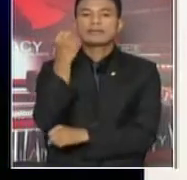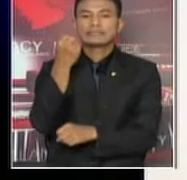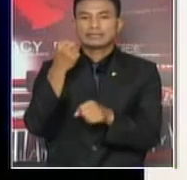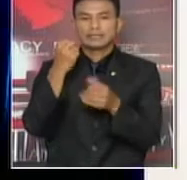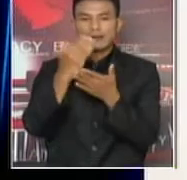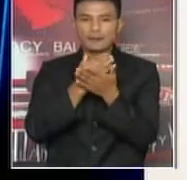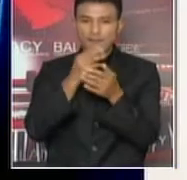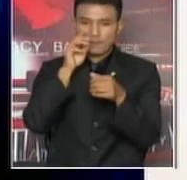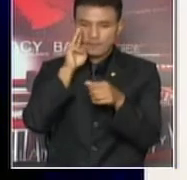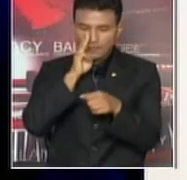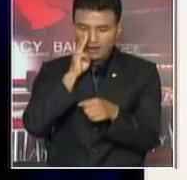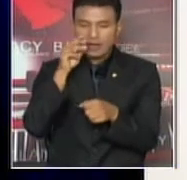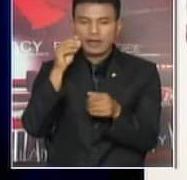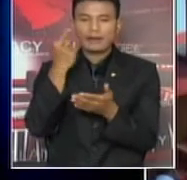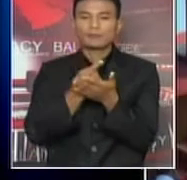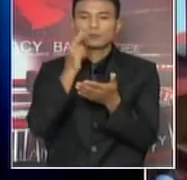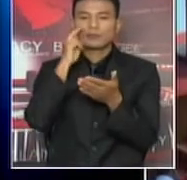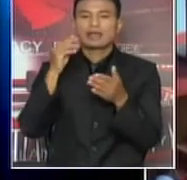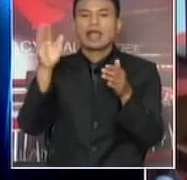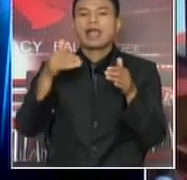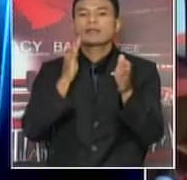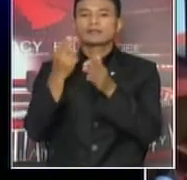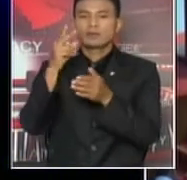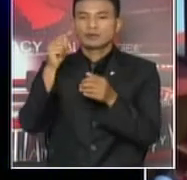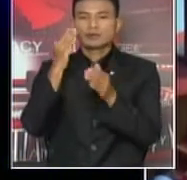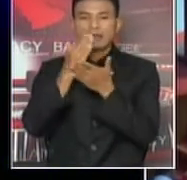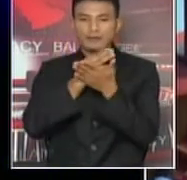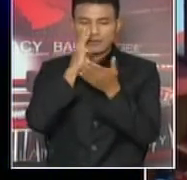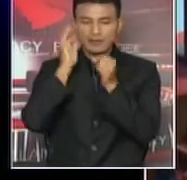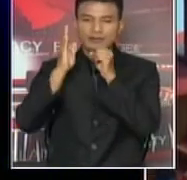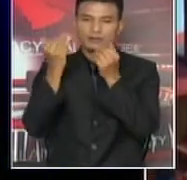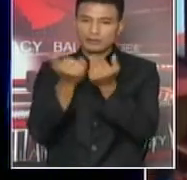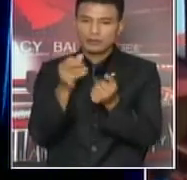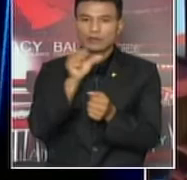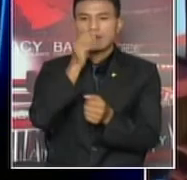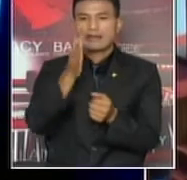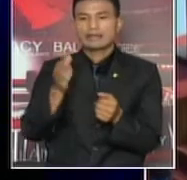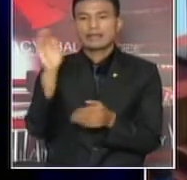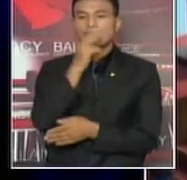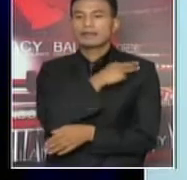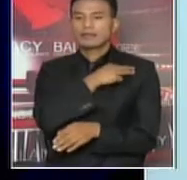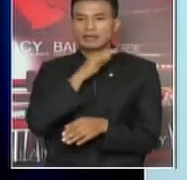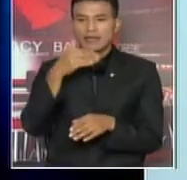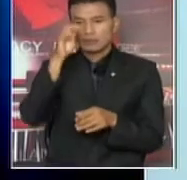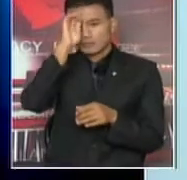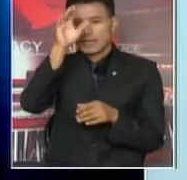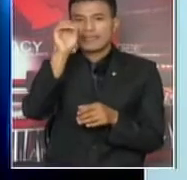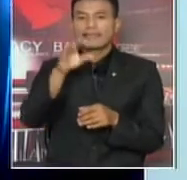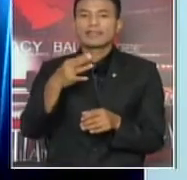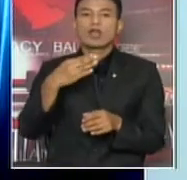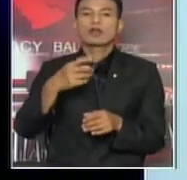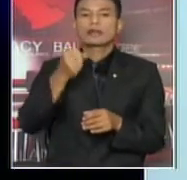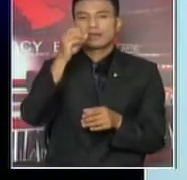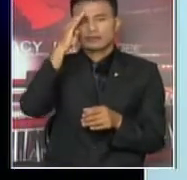कारेरा काटपार्णों मा आयोजेत कारेक्रम लाई सम्भोधन गर्दै वहाले नागरिक लाई सुचना दिने हक्लाई सम्मिधानले